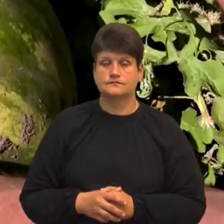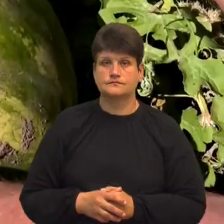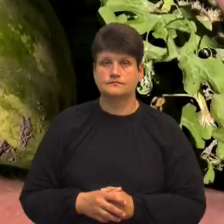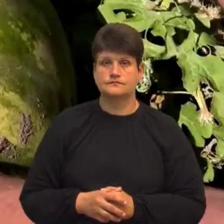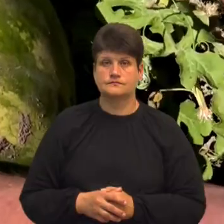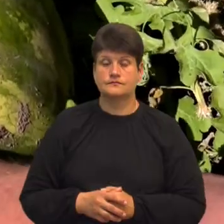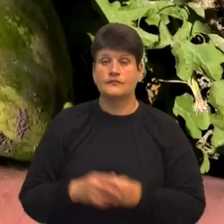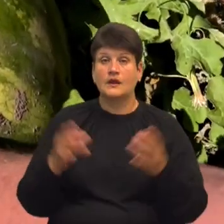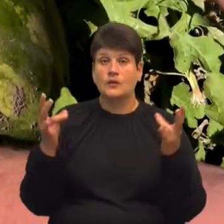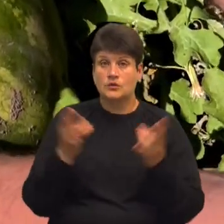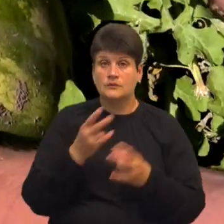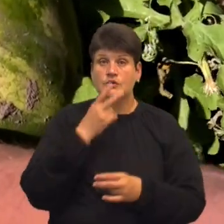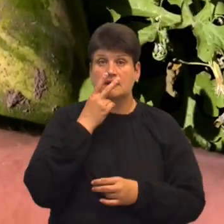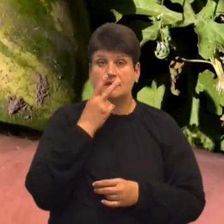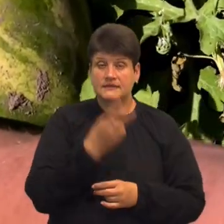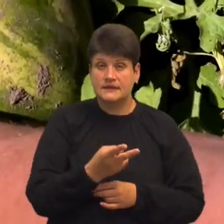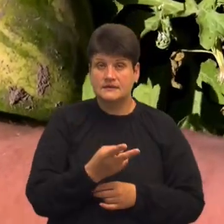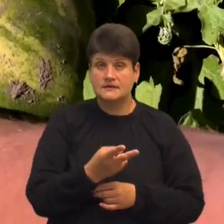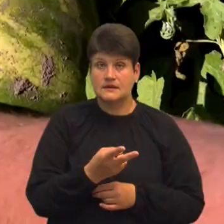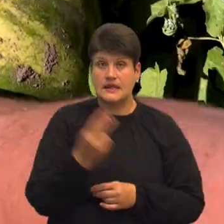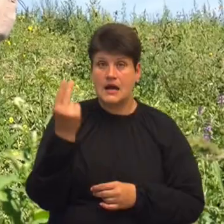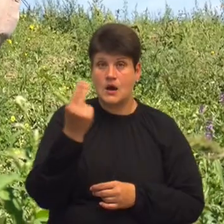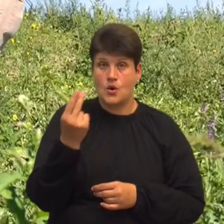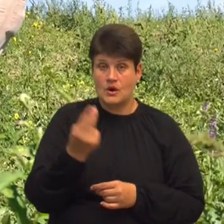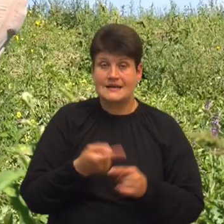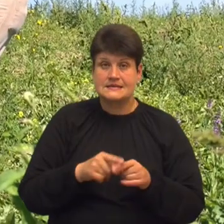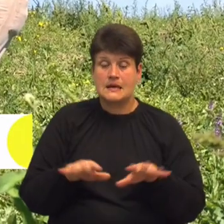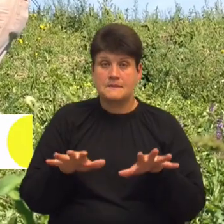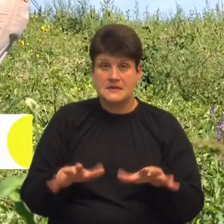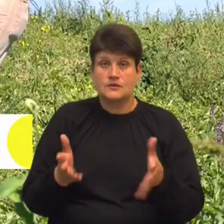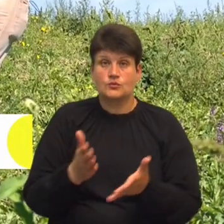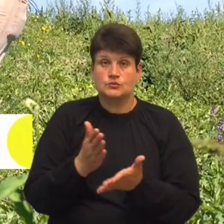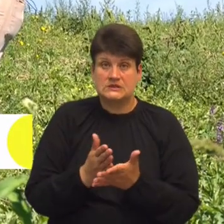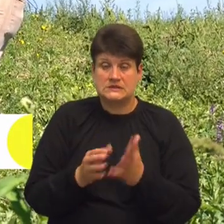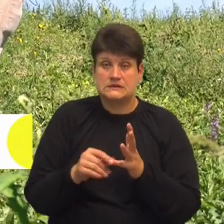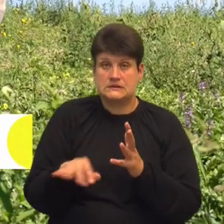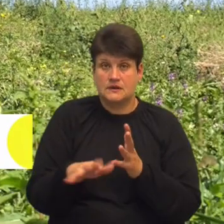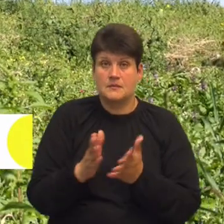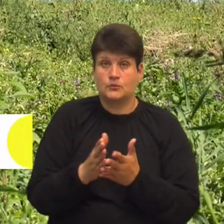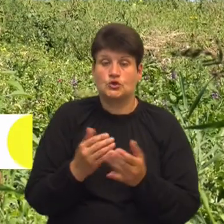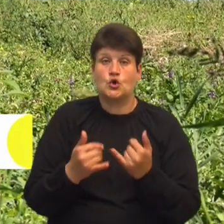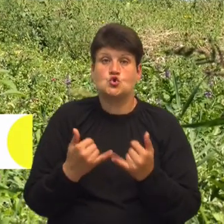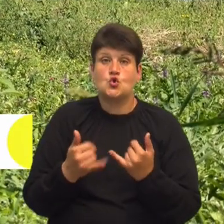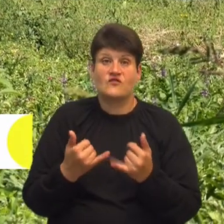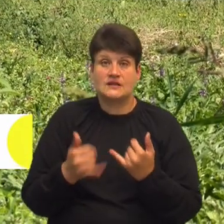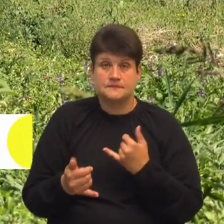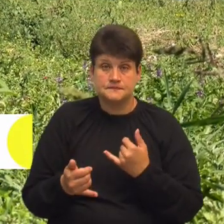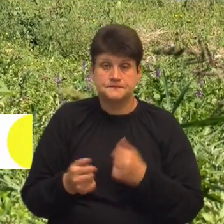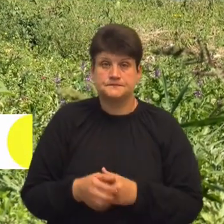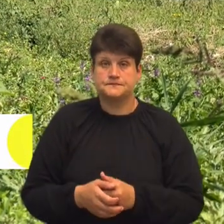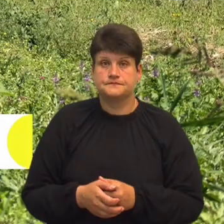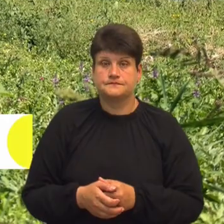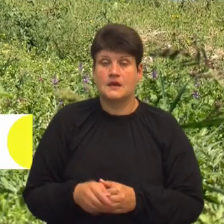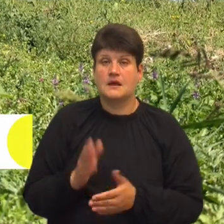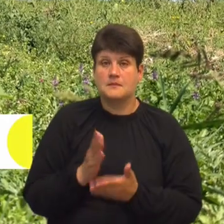«Потрібно дивитися на кольор. Це місце, на якому він лежить на ґрунті, має бути жовтим. І